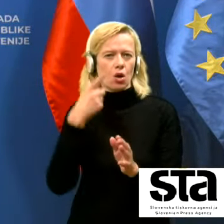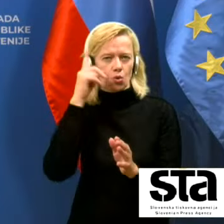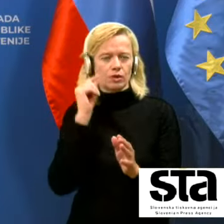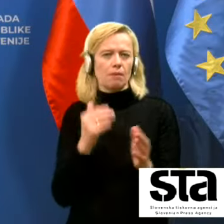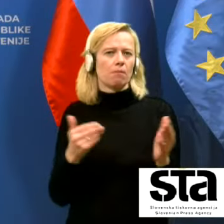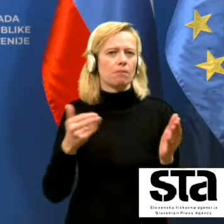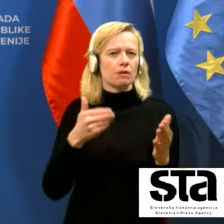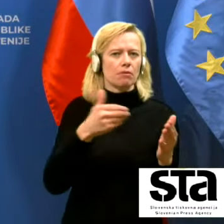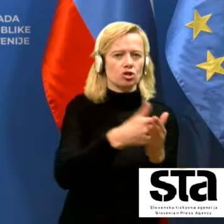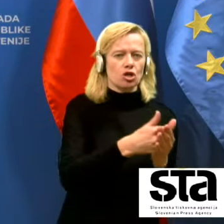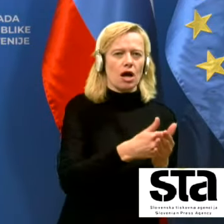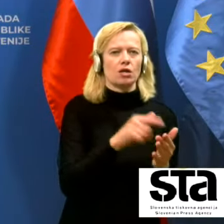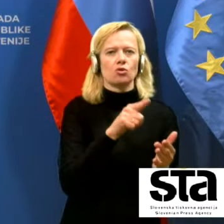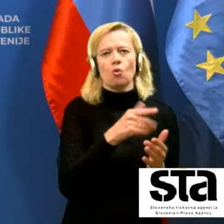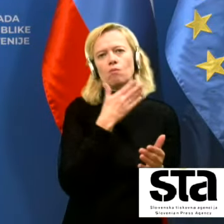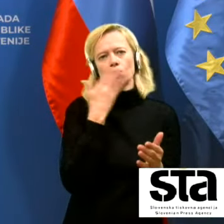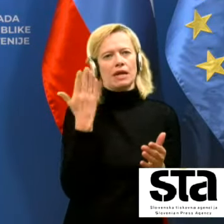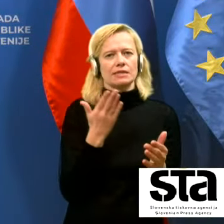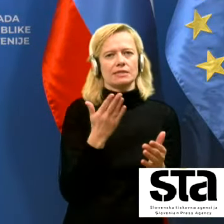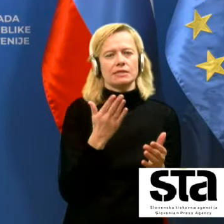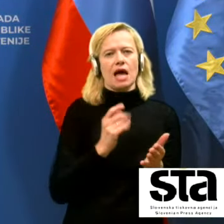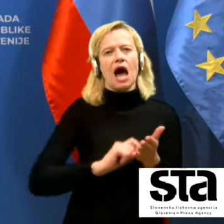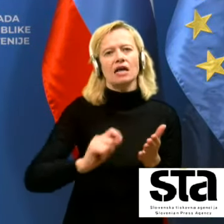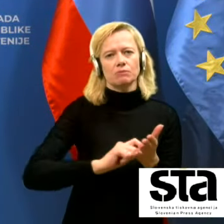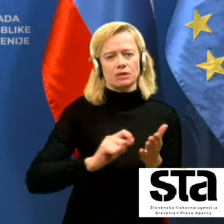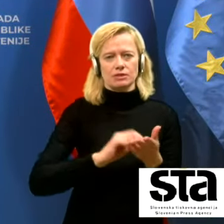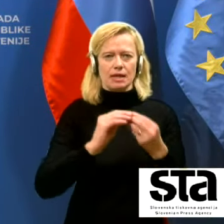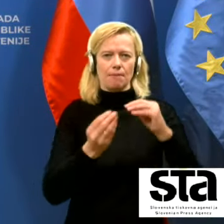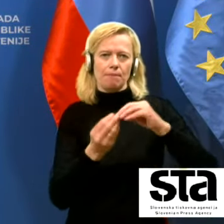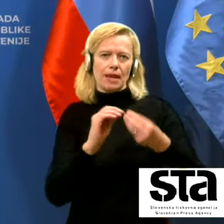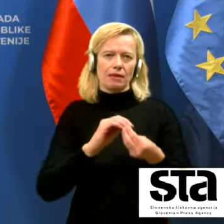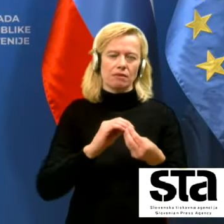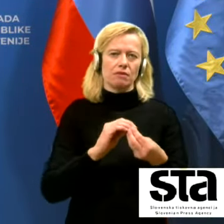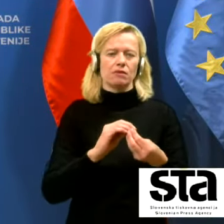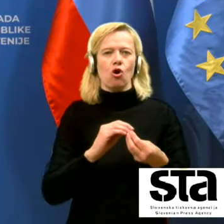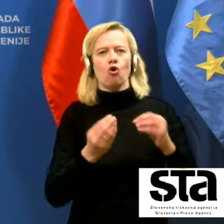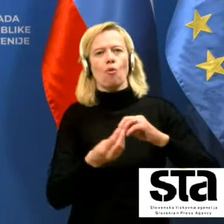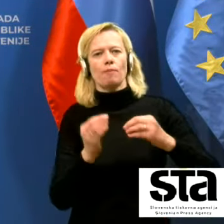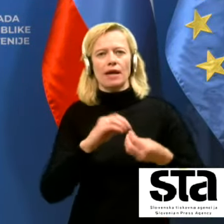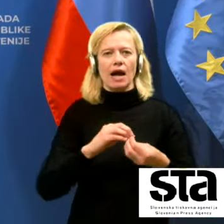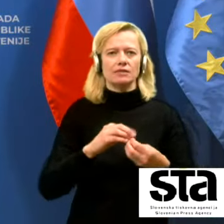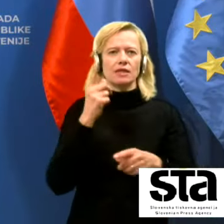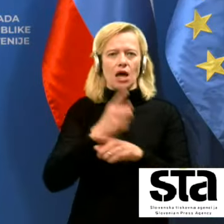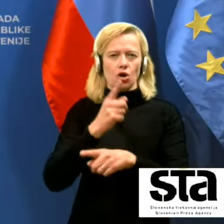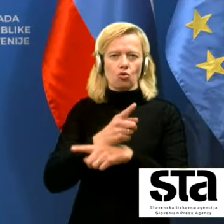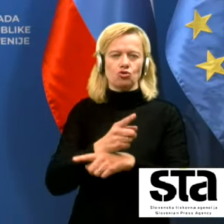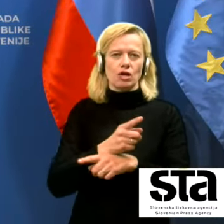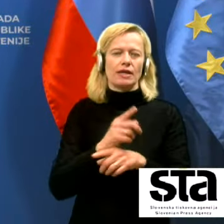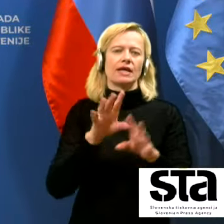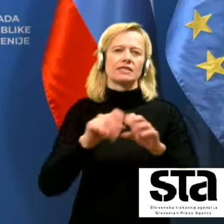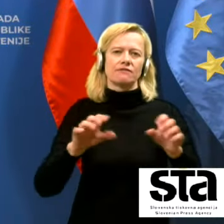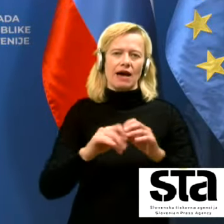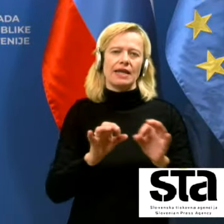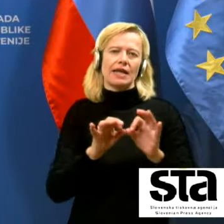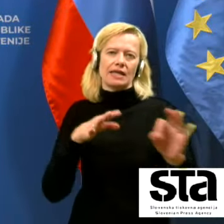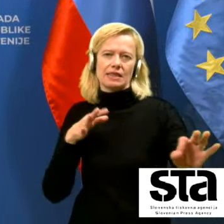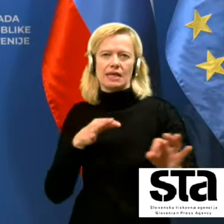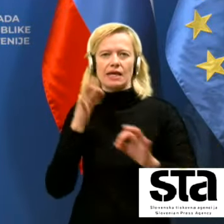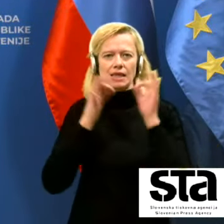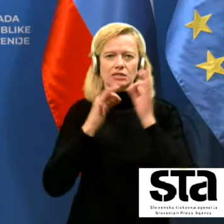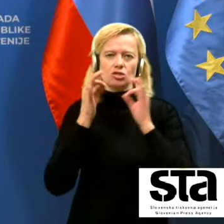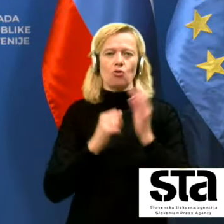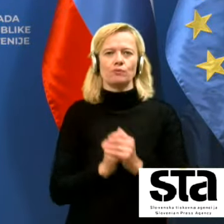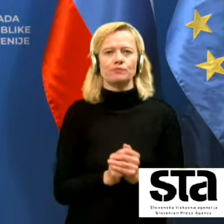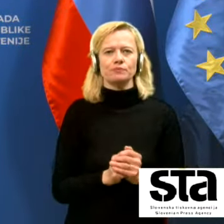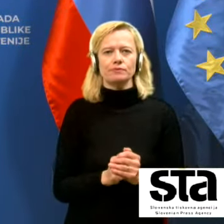administrativnih zapletov in drugih komplikacij in naročan izvajanje teh hitrih testov. Zdaj,